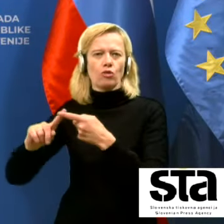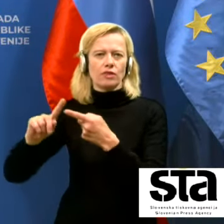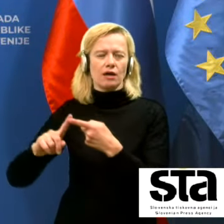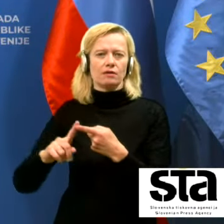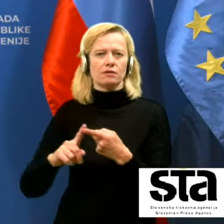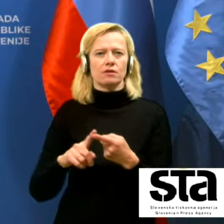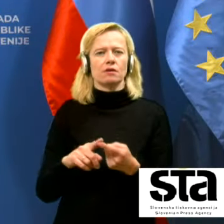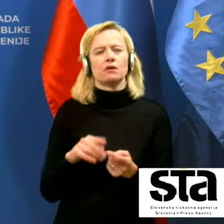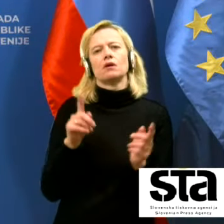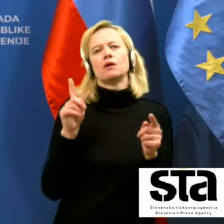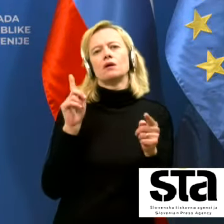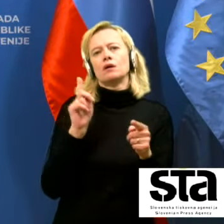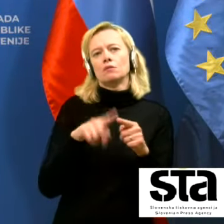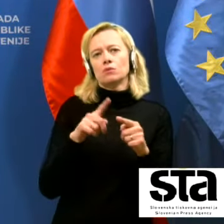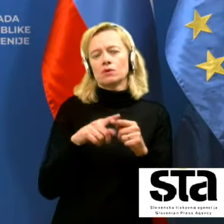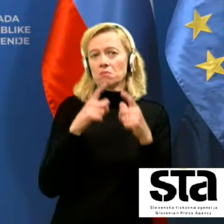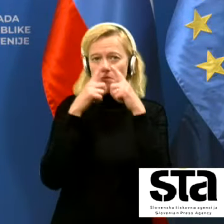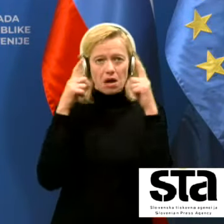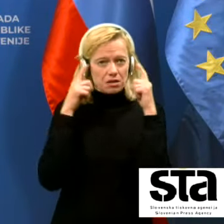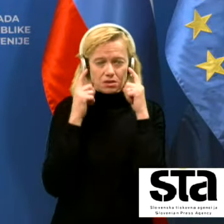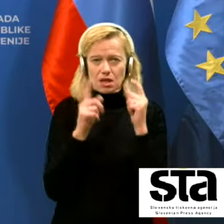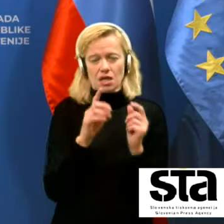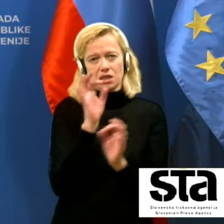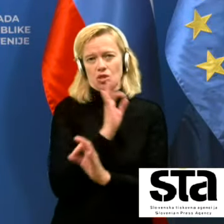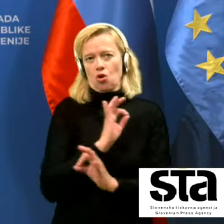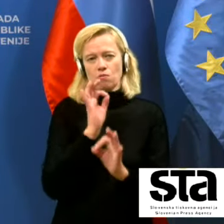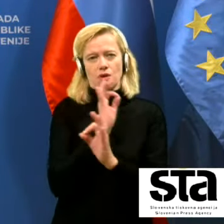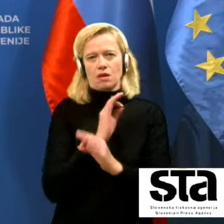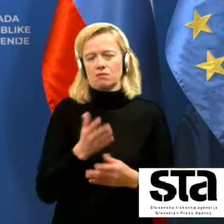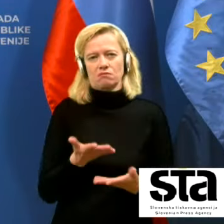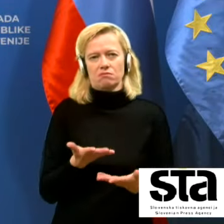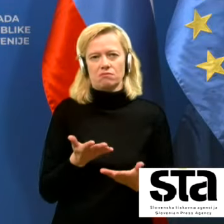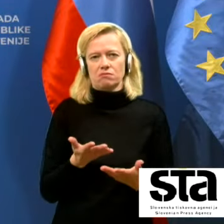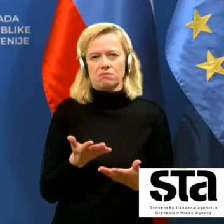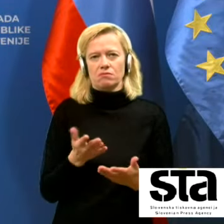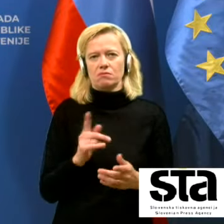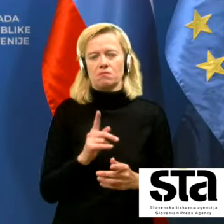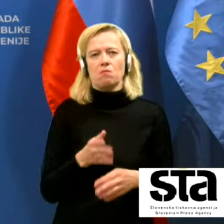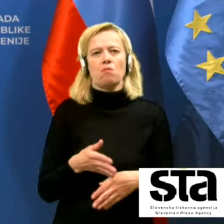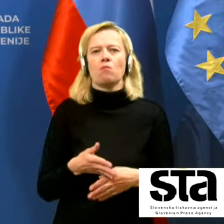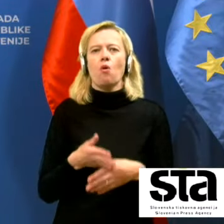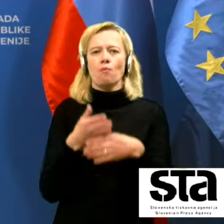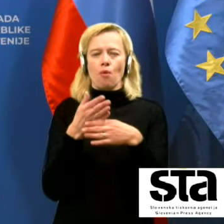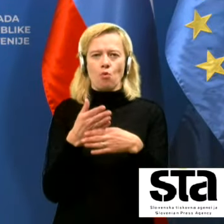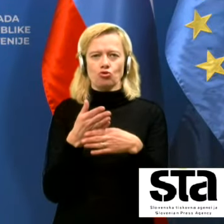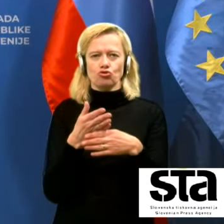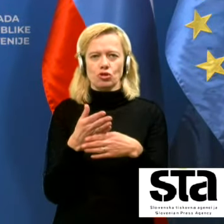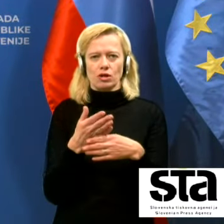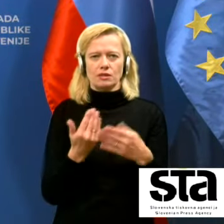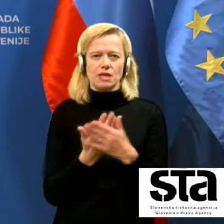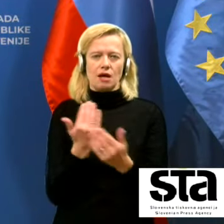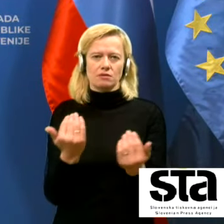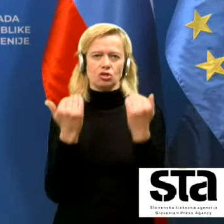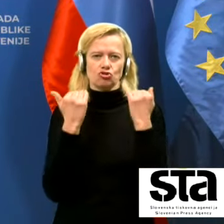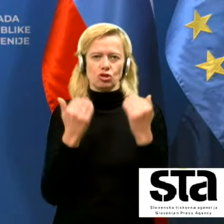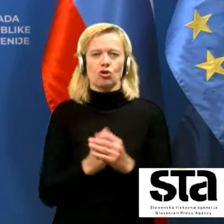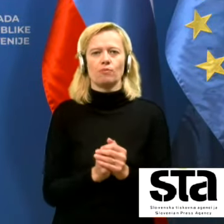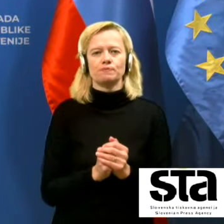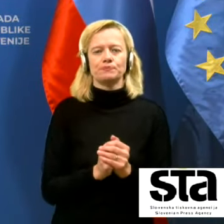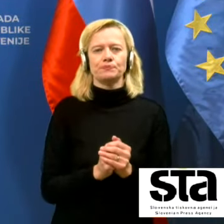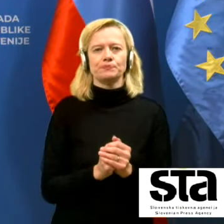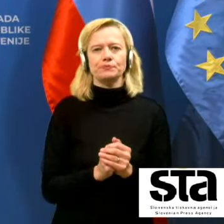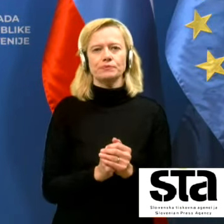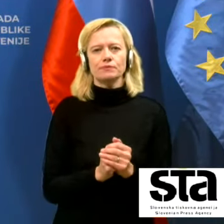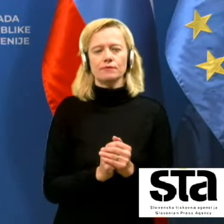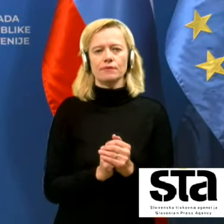zaščitna maska, nobene dodane vrednosti v smislu varovanja pred okužbo z SARS-CoV-2. Tako da